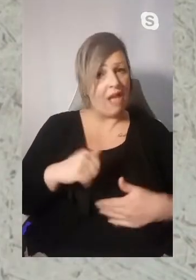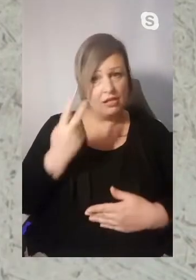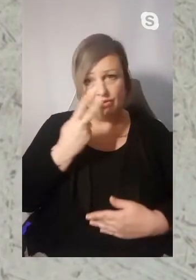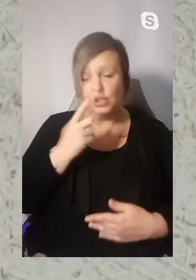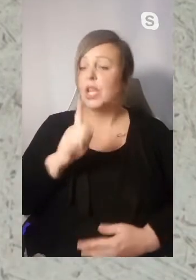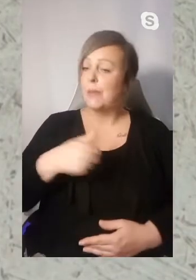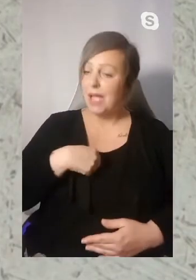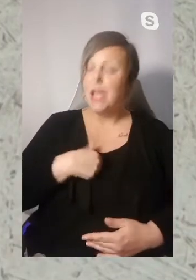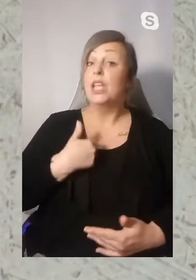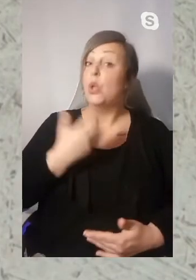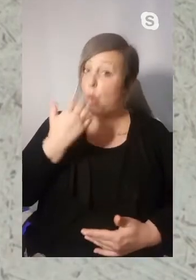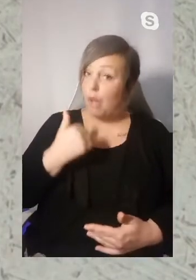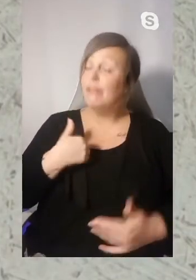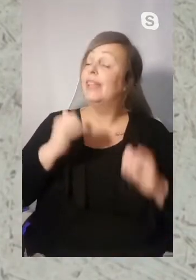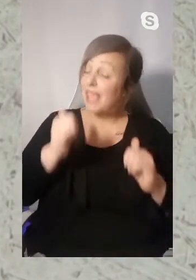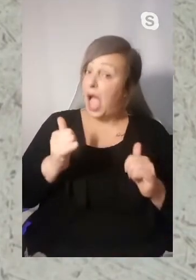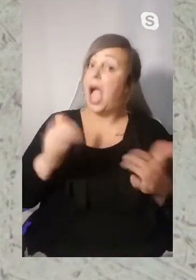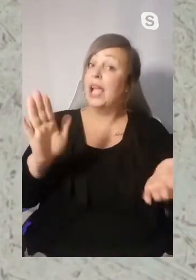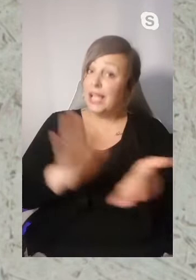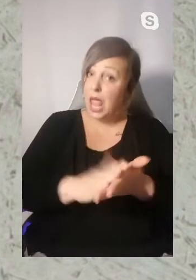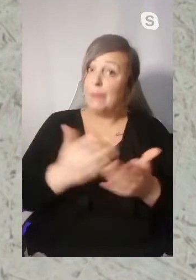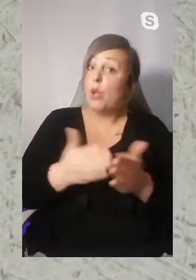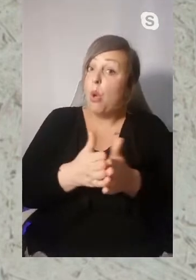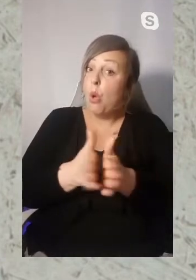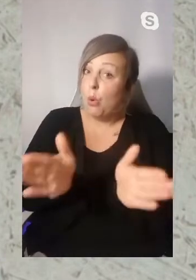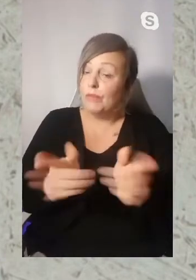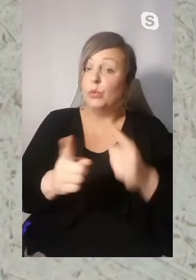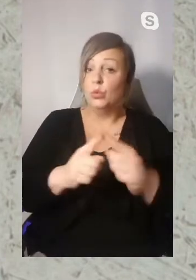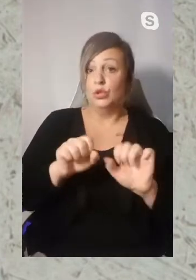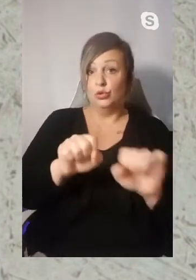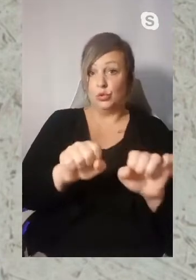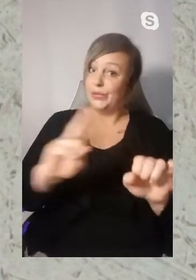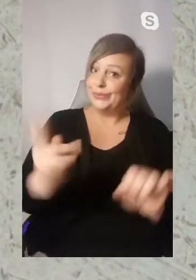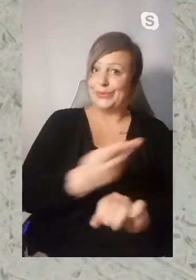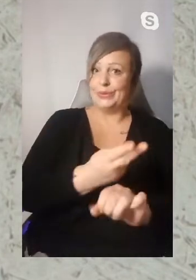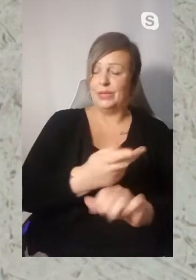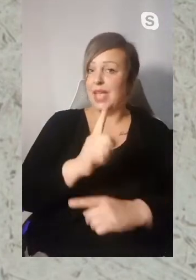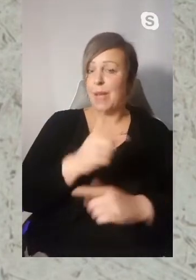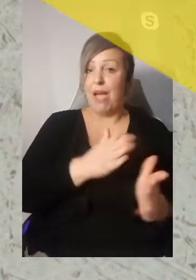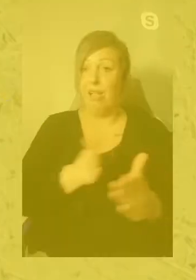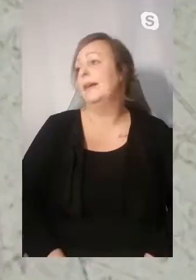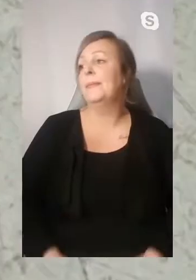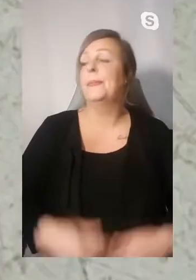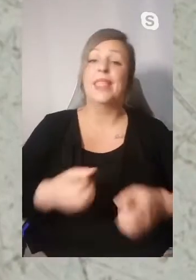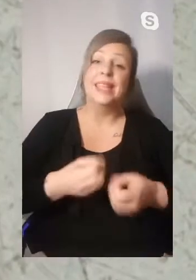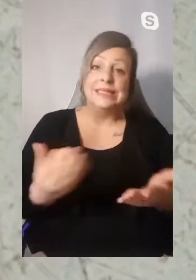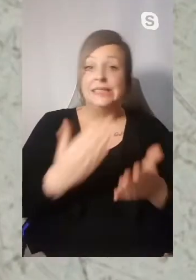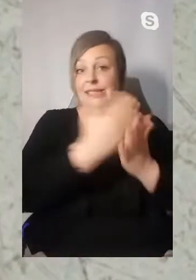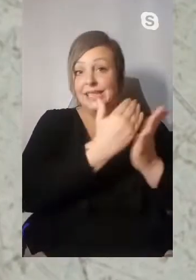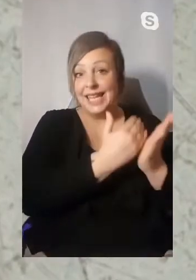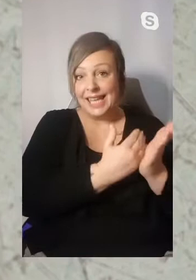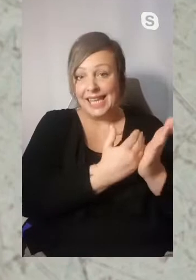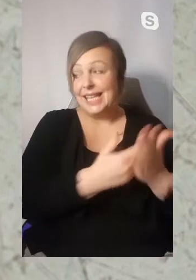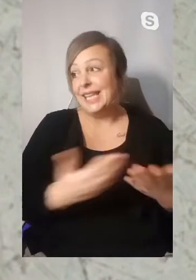bin sehr dafür, dass wir das hinbekommen, öffnen und schützen gleichermaßen. Aber das darf kein falscher Wettbewerb werden. Klare Richtlinien